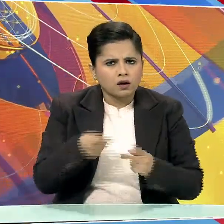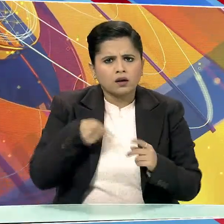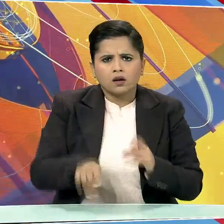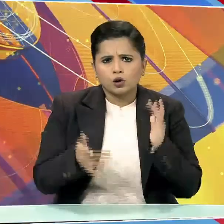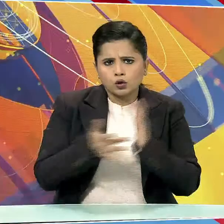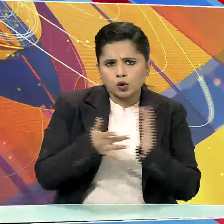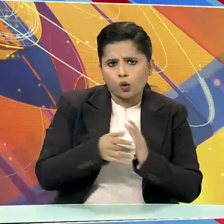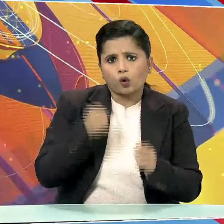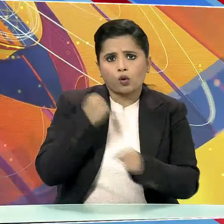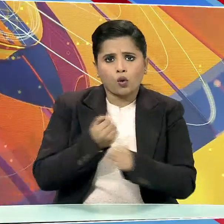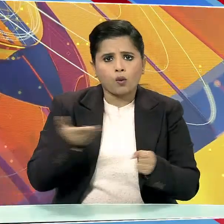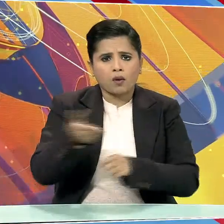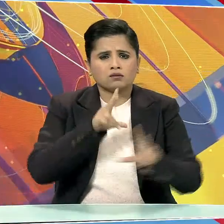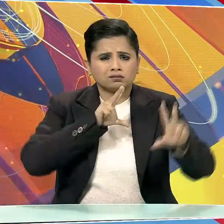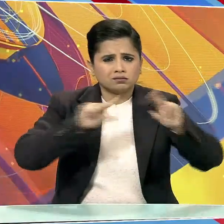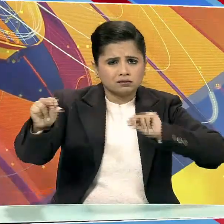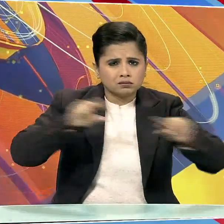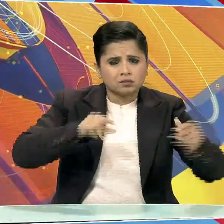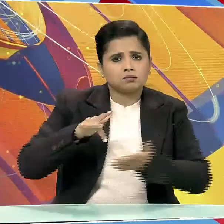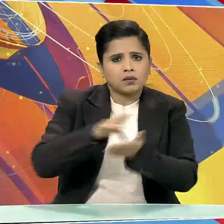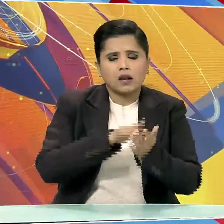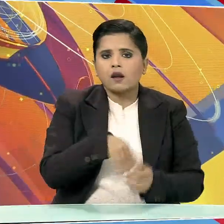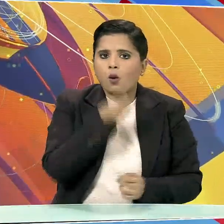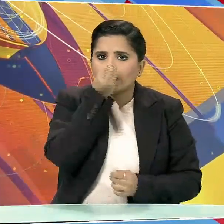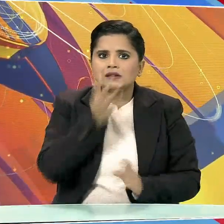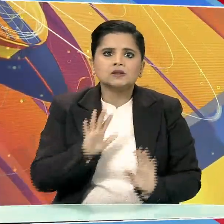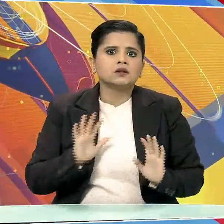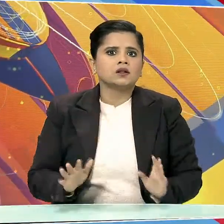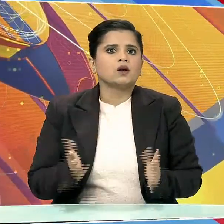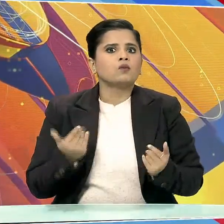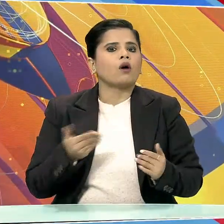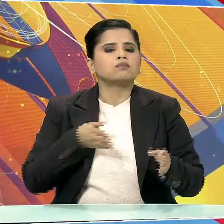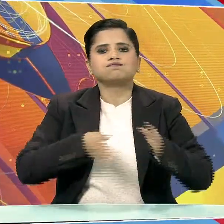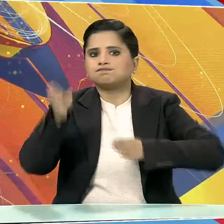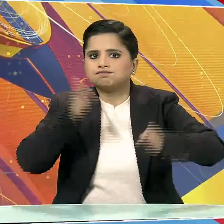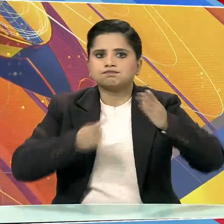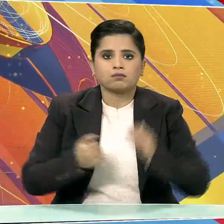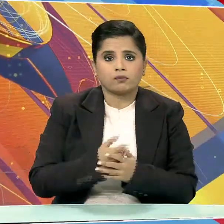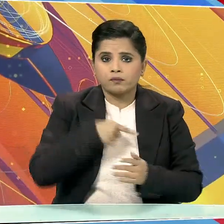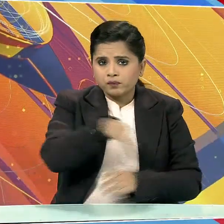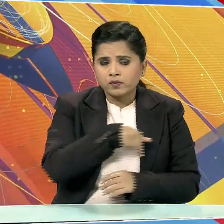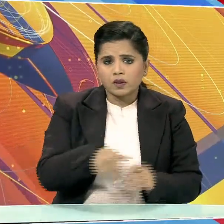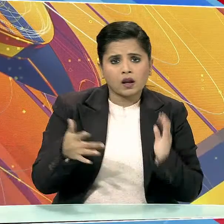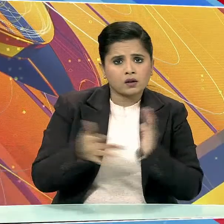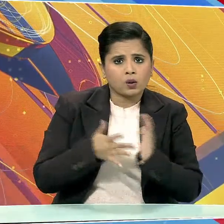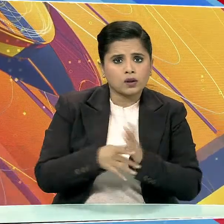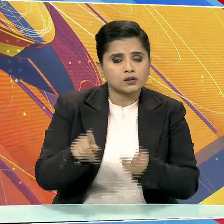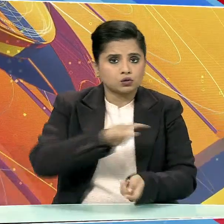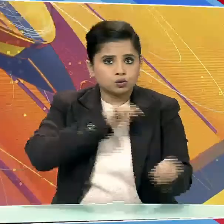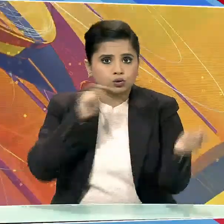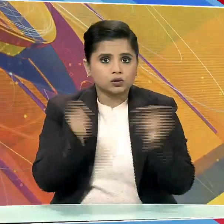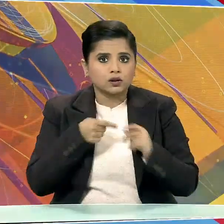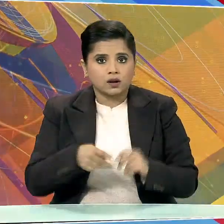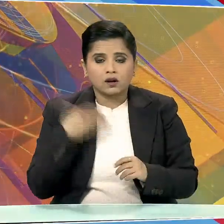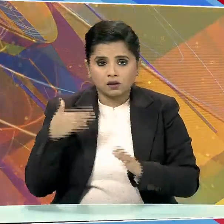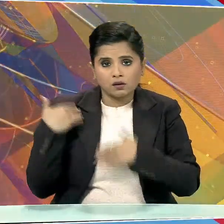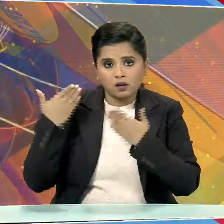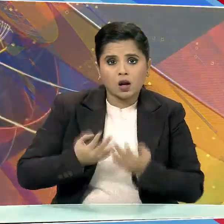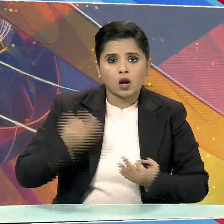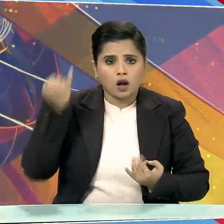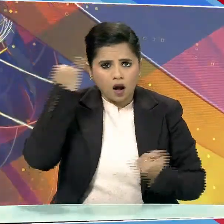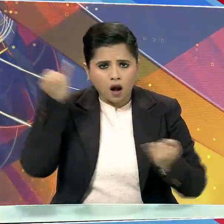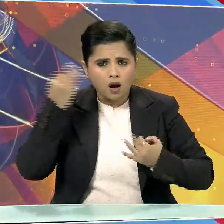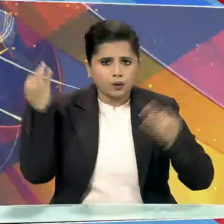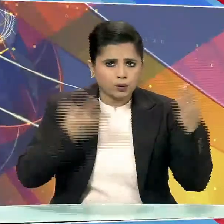लिए दूरस्त इलाकों तक पहुशना आसान बना दिया है उन्होंने कहा कि डिज्टल रूपांत्रव की यायात्रा नवाचार